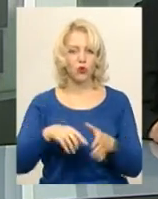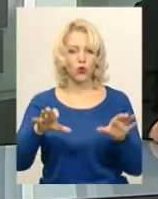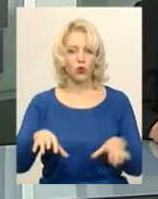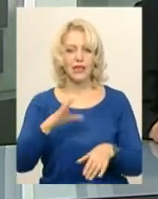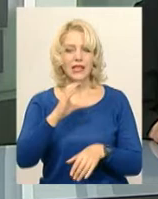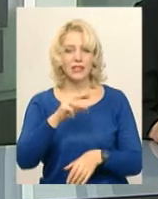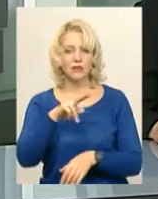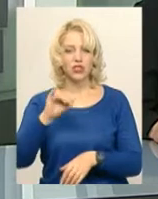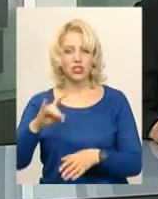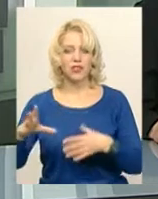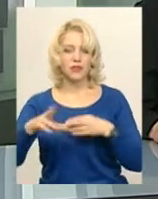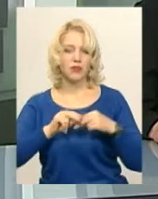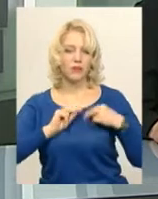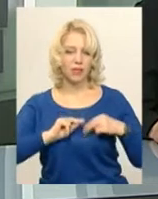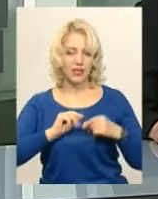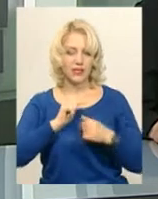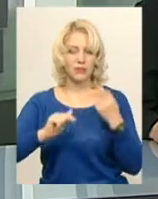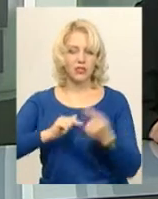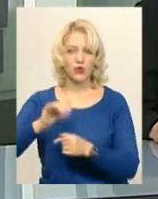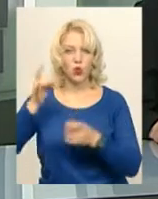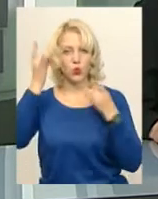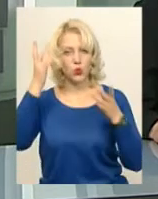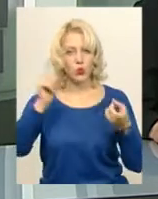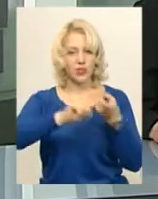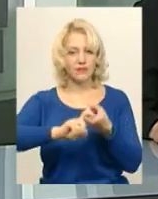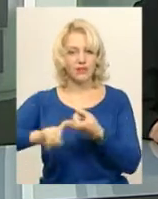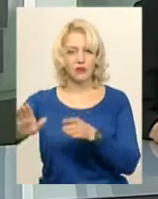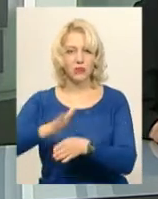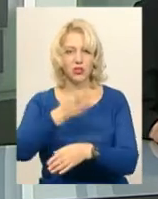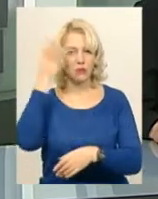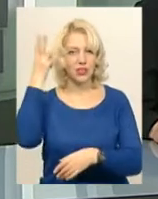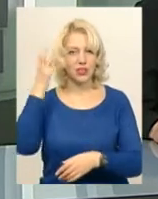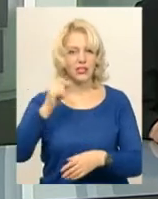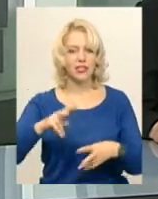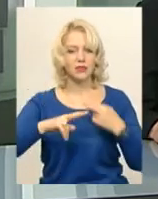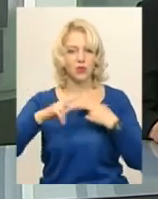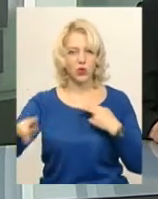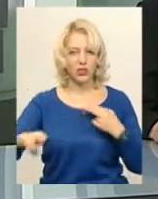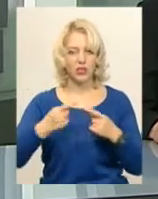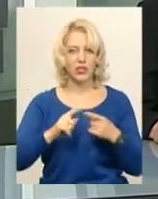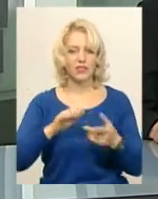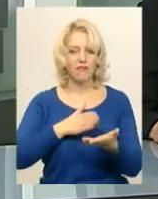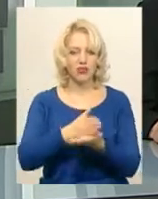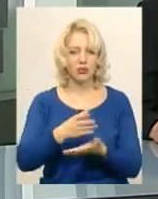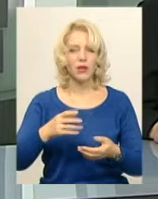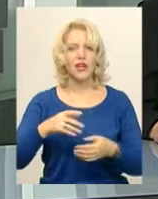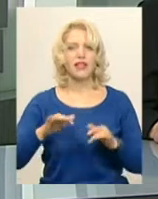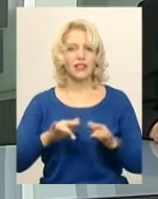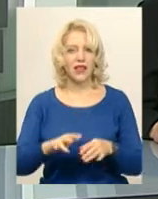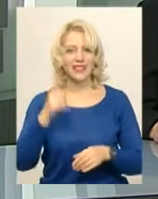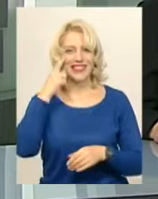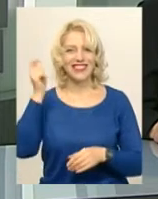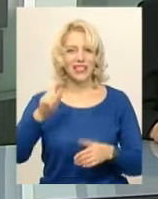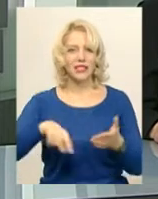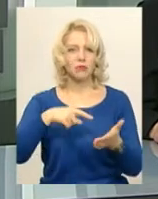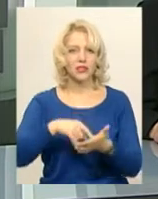Семчишина, співпраця торкнеться бізнесових та культурних зв'язків між Хмельницьким та споріденим йому за видом діяльності китайським містом